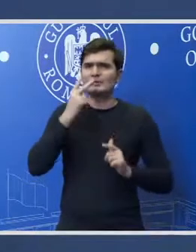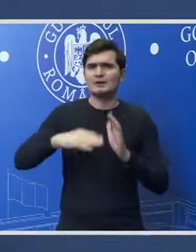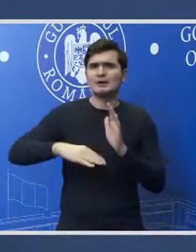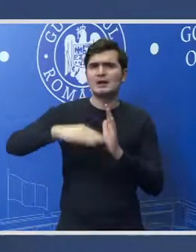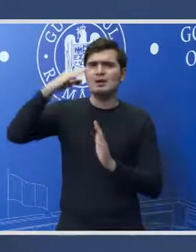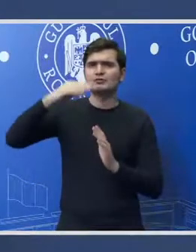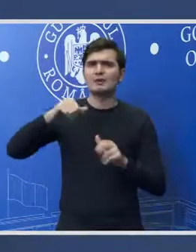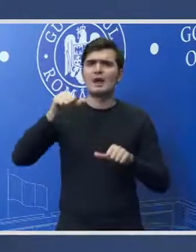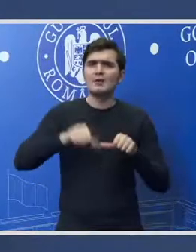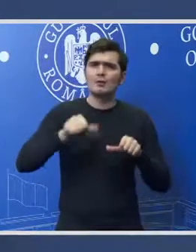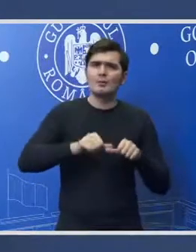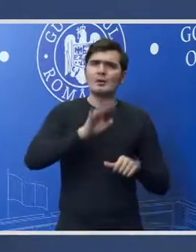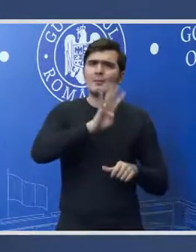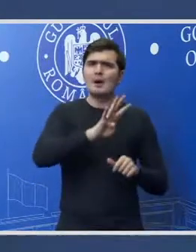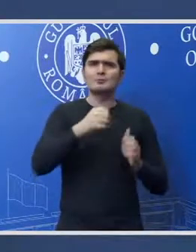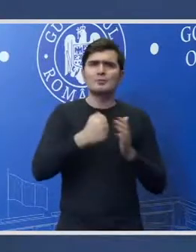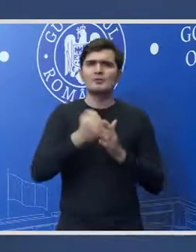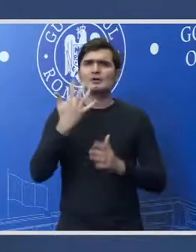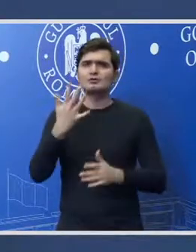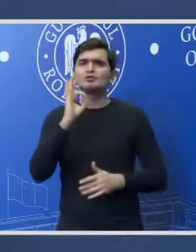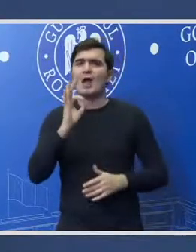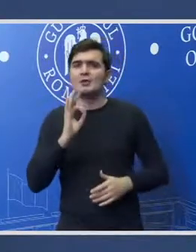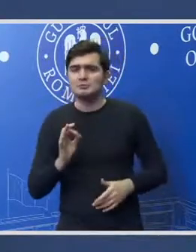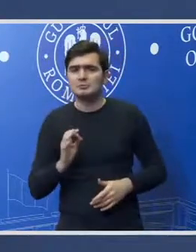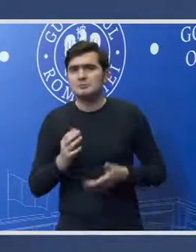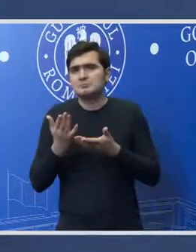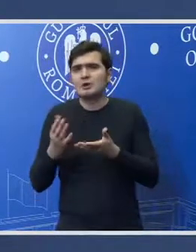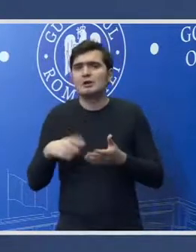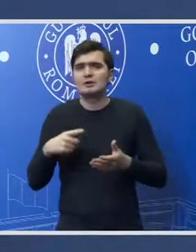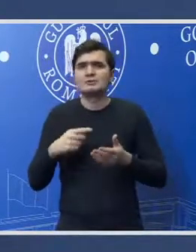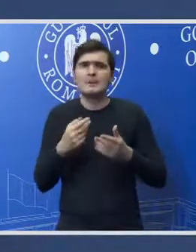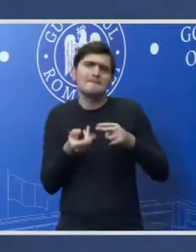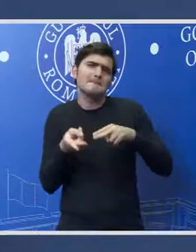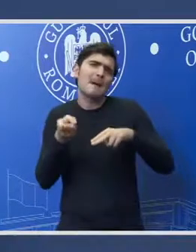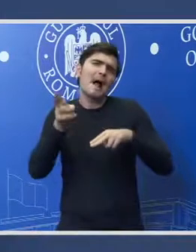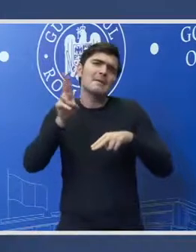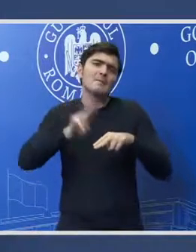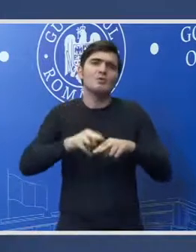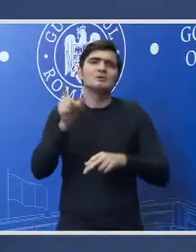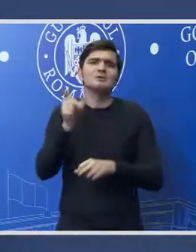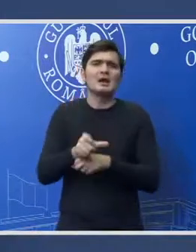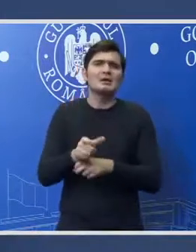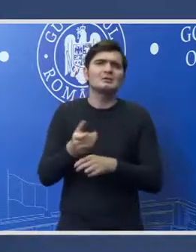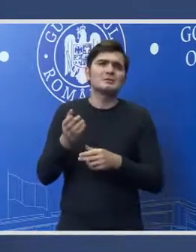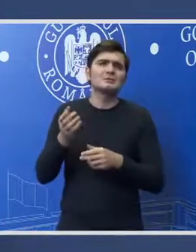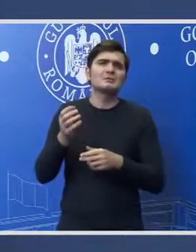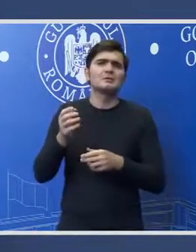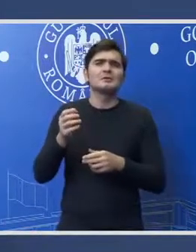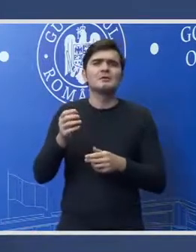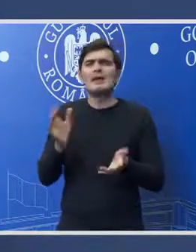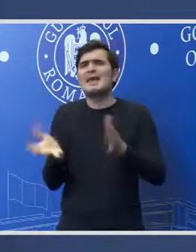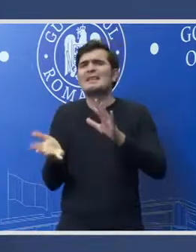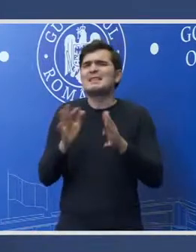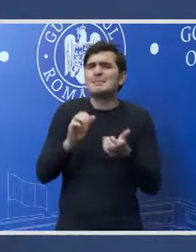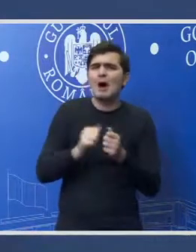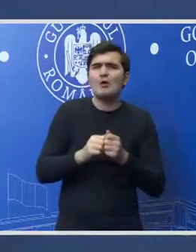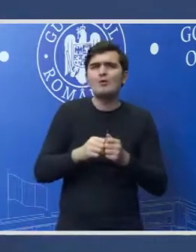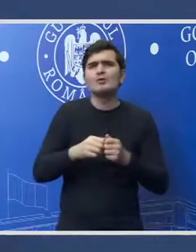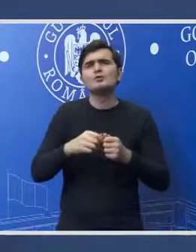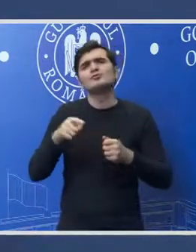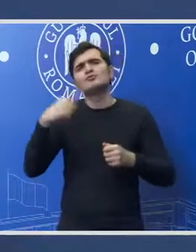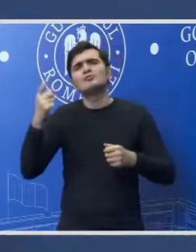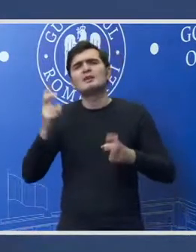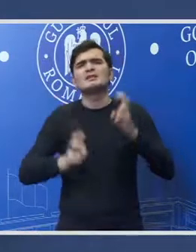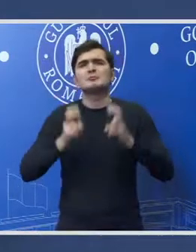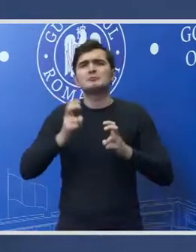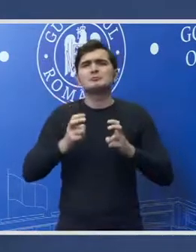45%. Ceea ce este mult peste ceea ce estimau cam toate aceste instituții acum câteva